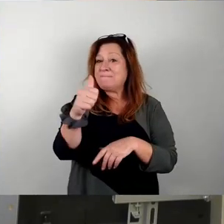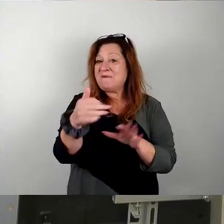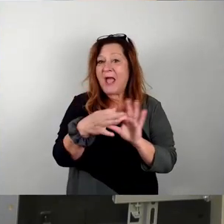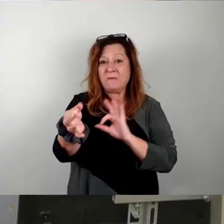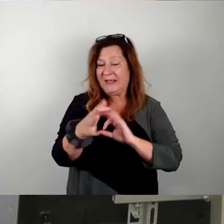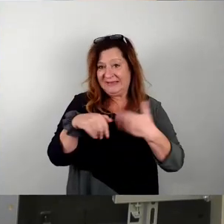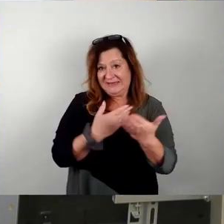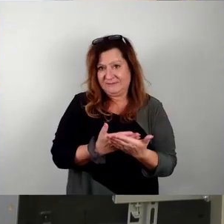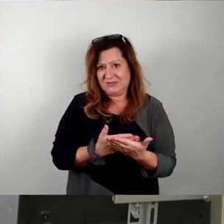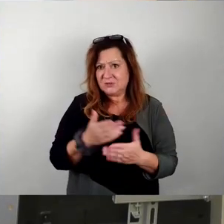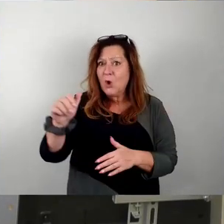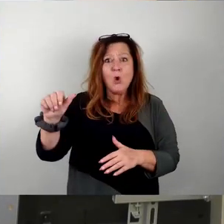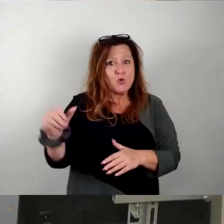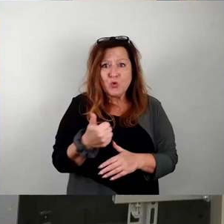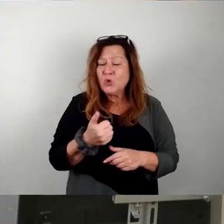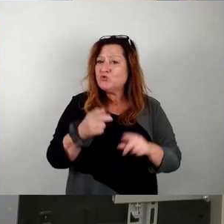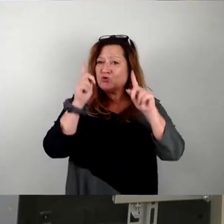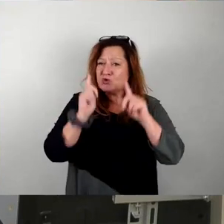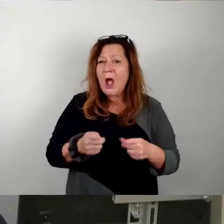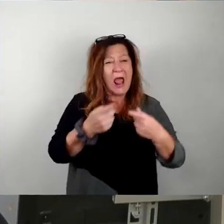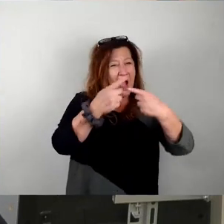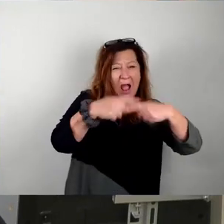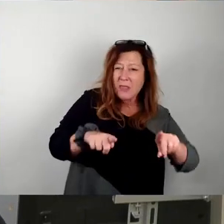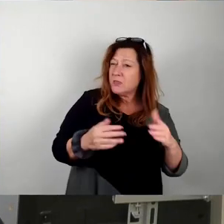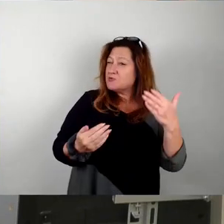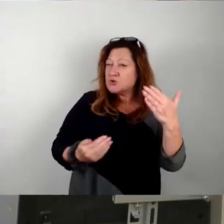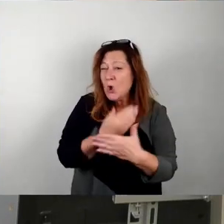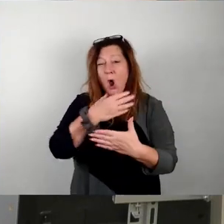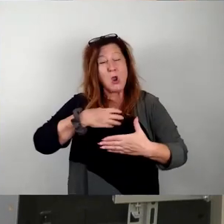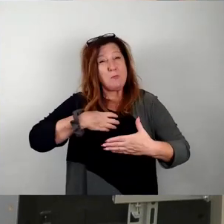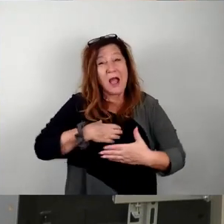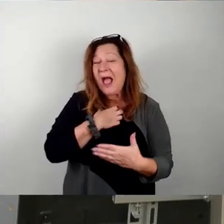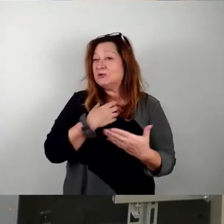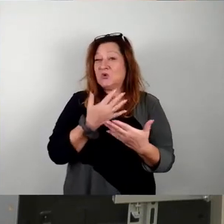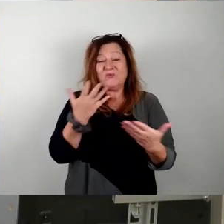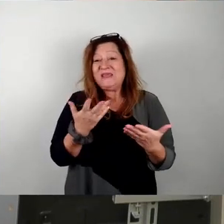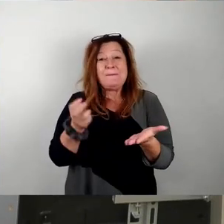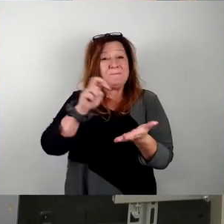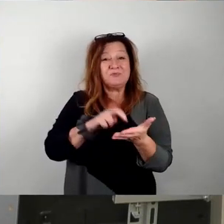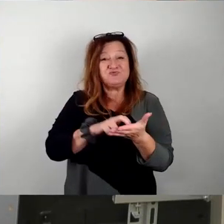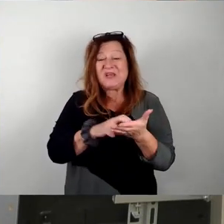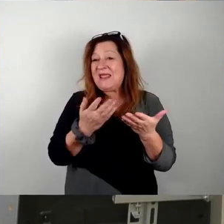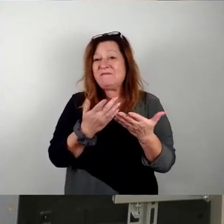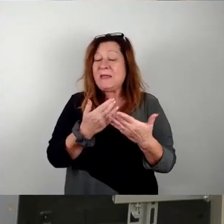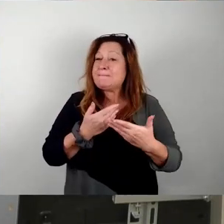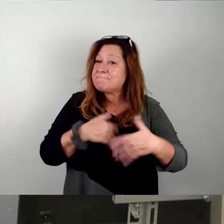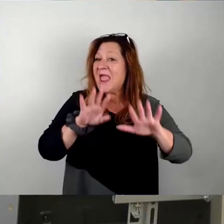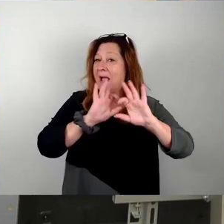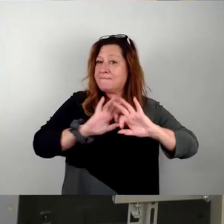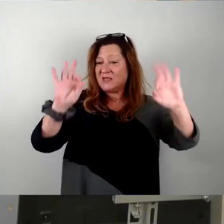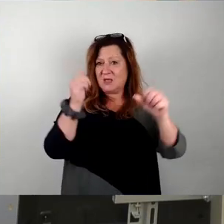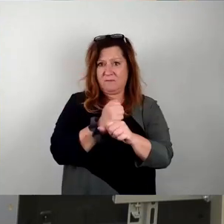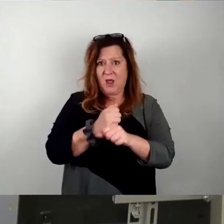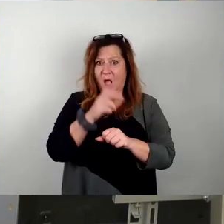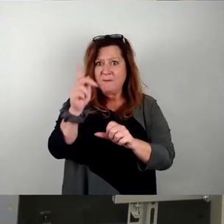soll Kunst doch immer Avantgarde sein, immer neu, immer überraschend, immer das Bestehende erweiternd. Um also bei der Vergabe